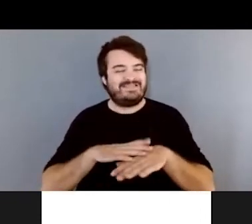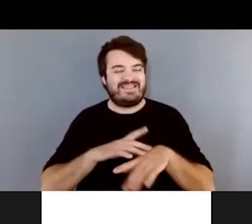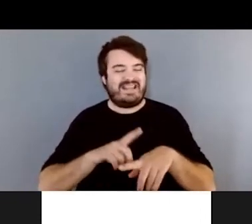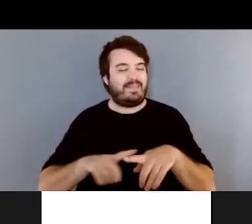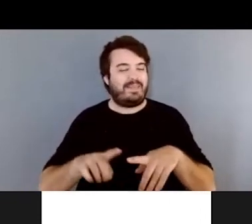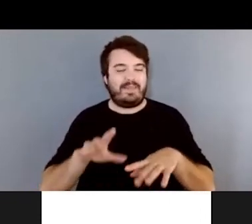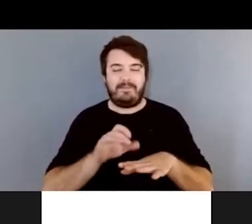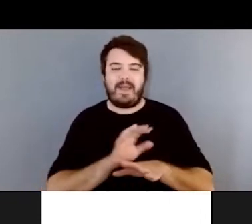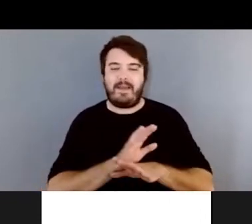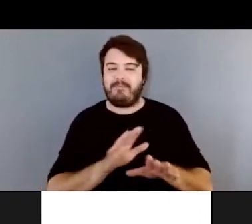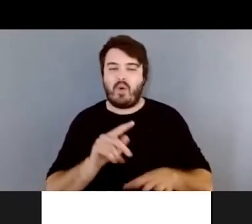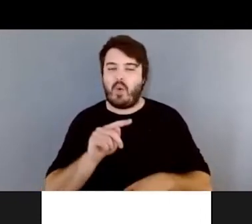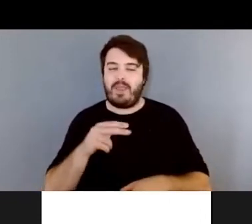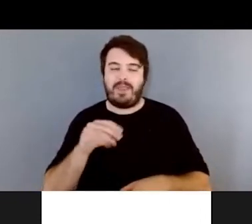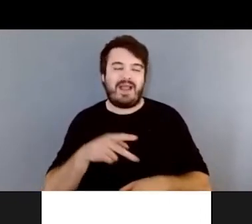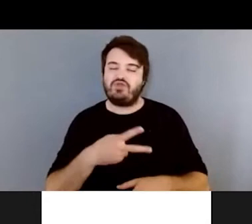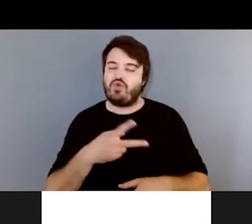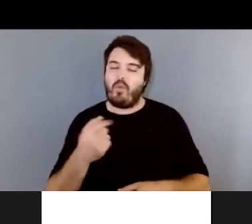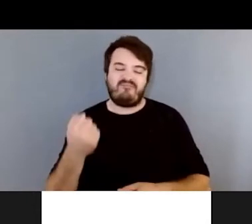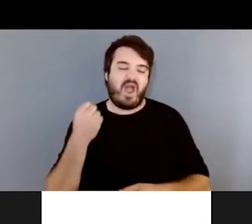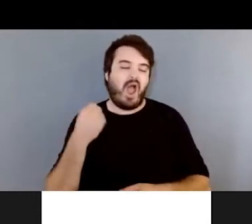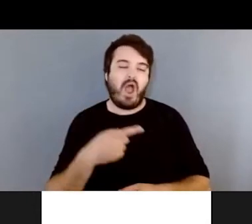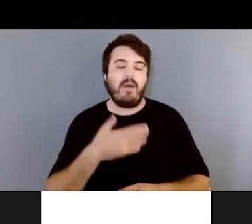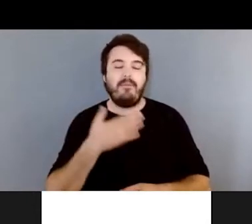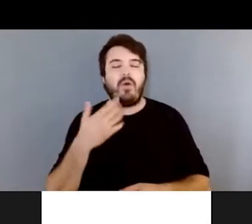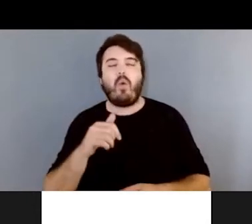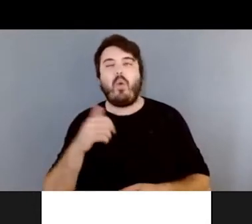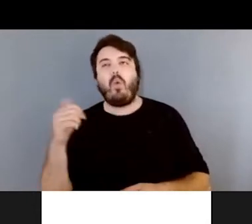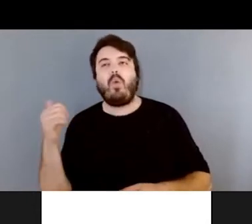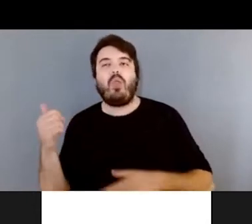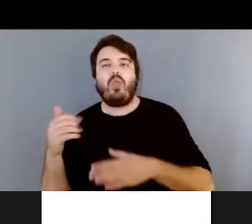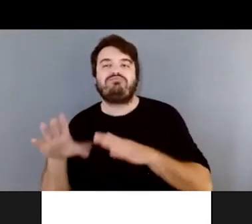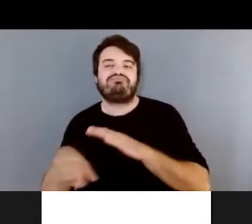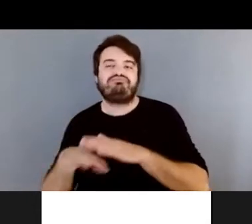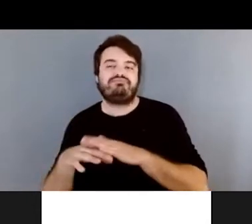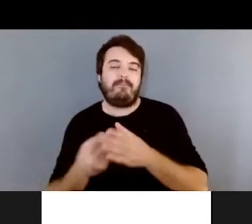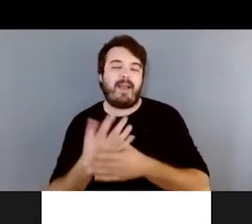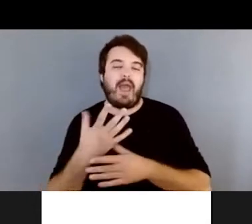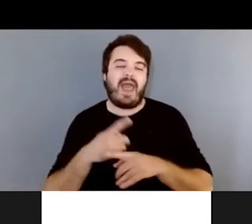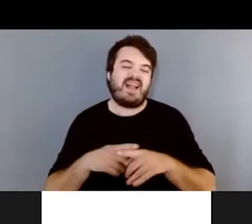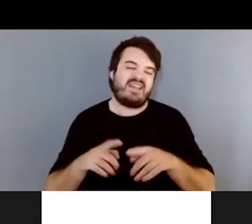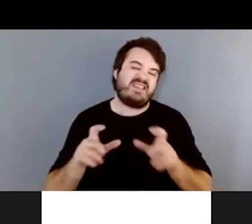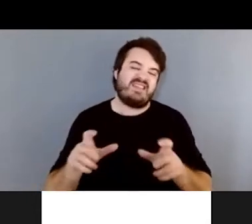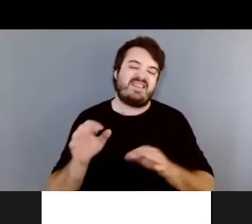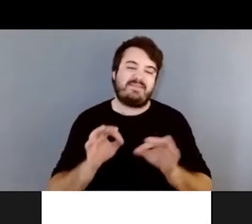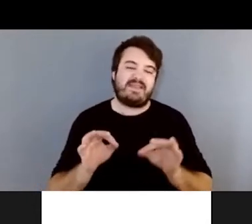le thym, c'est trop fort. On va choisir d'autres plantes antiseptiques à ce moment-là.